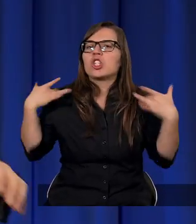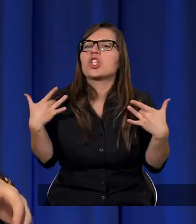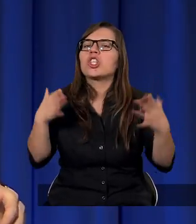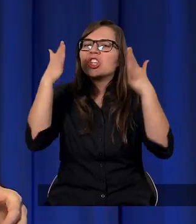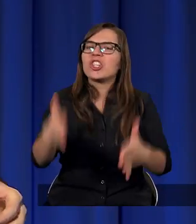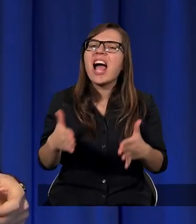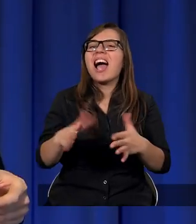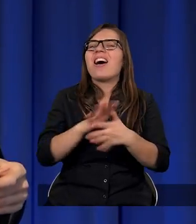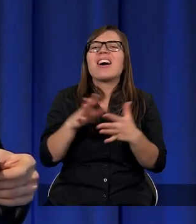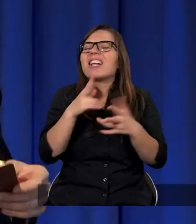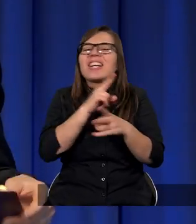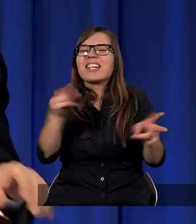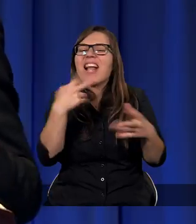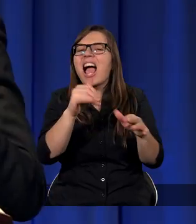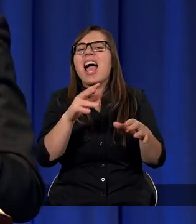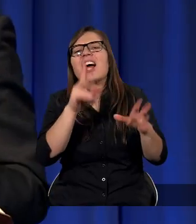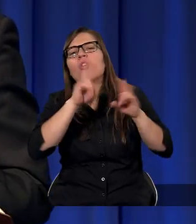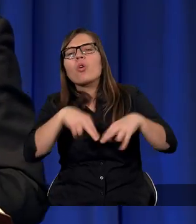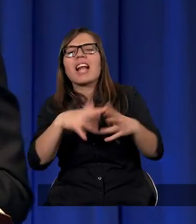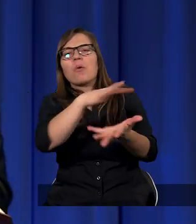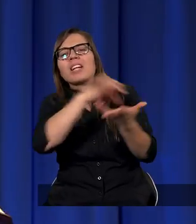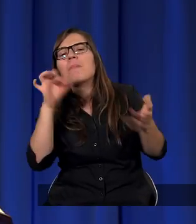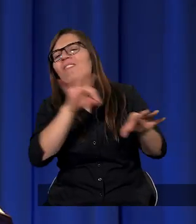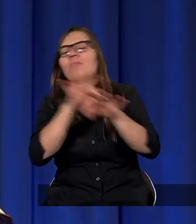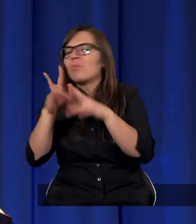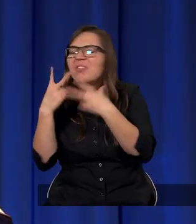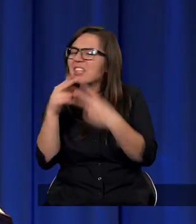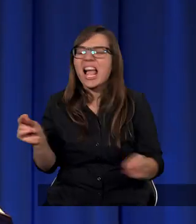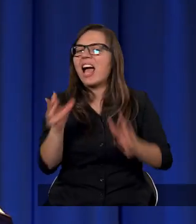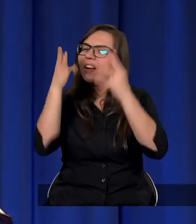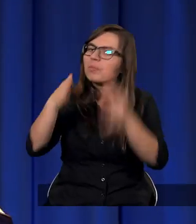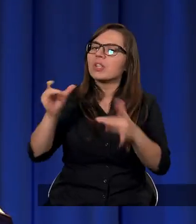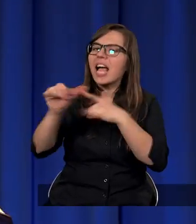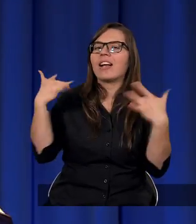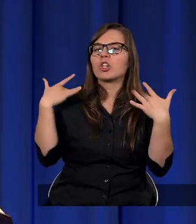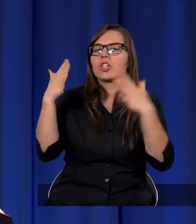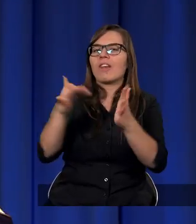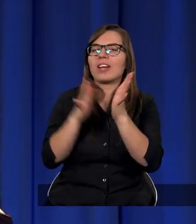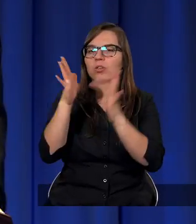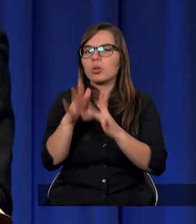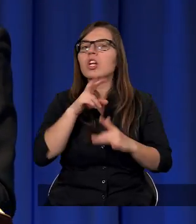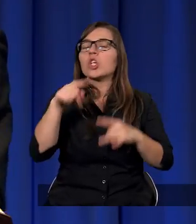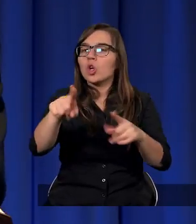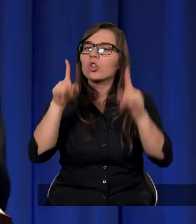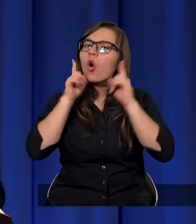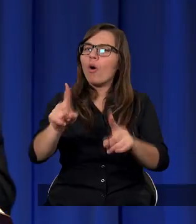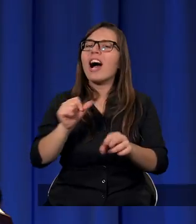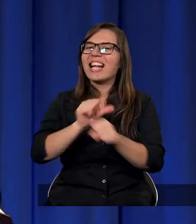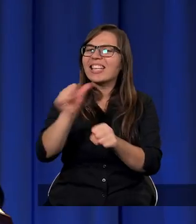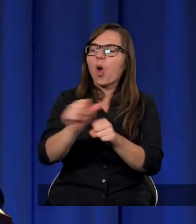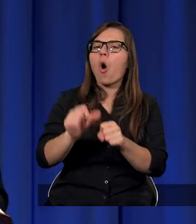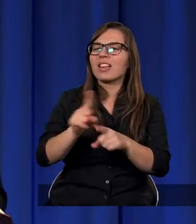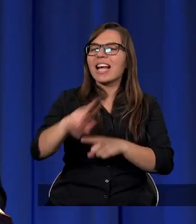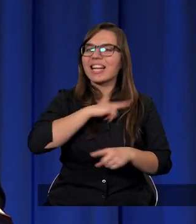które znikąd nie zostało wywiedzione, które znikąd nie zostało wyprowadzone. I czy to tak naprawdę jest dla nas istotne,